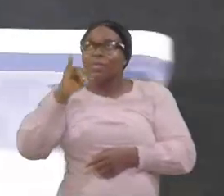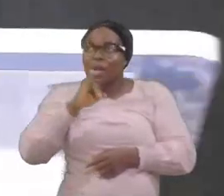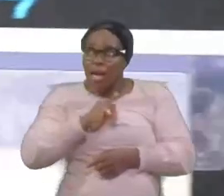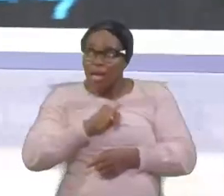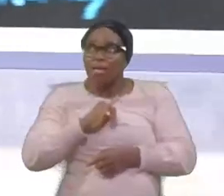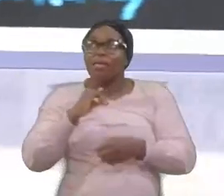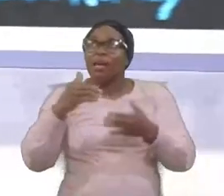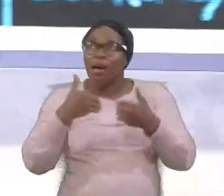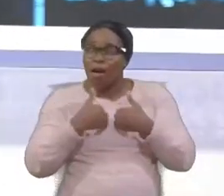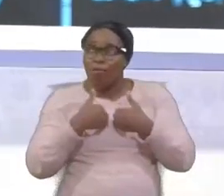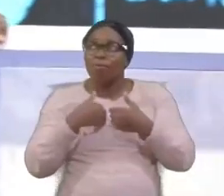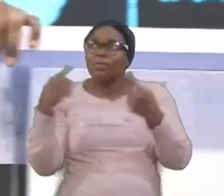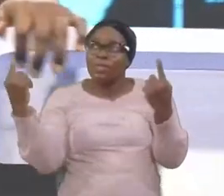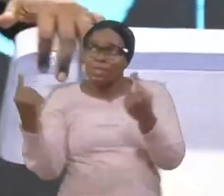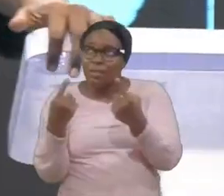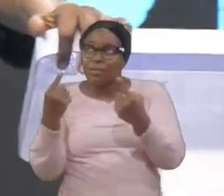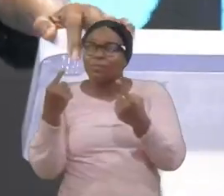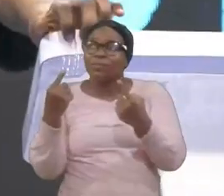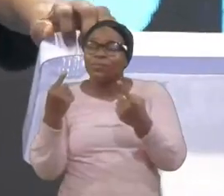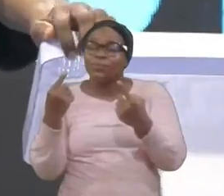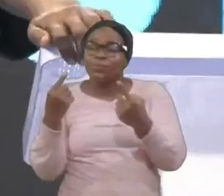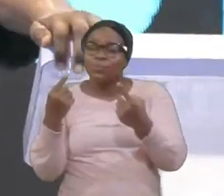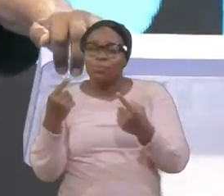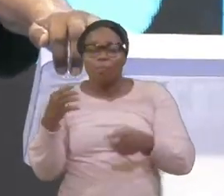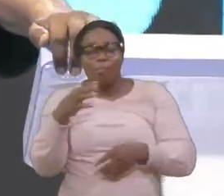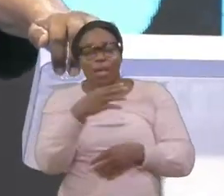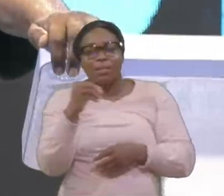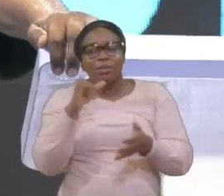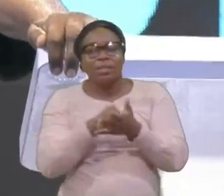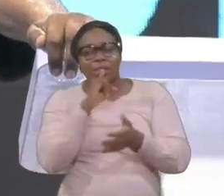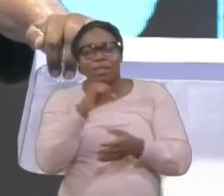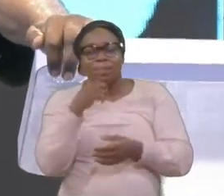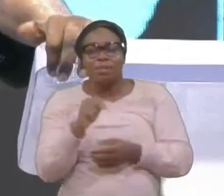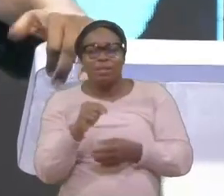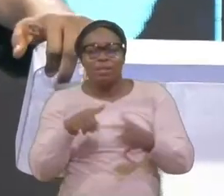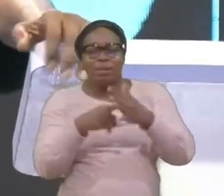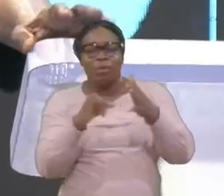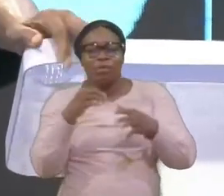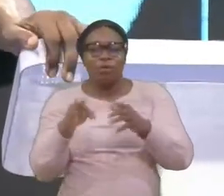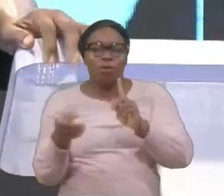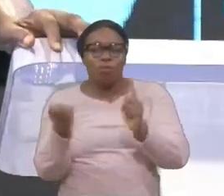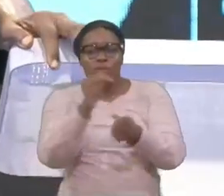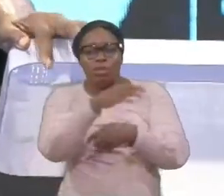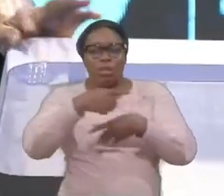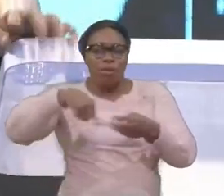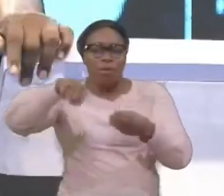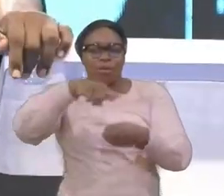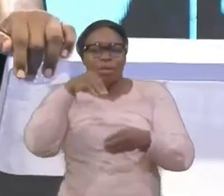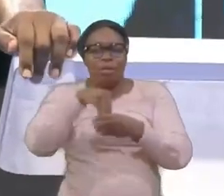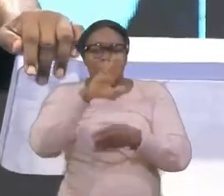J'ai péché. Ça, c'est le début, De changement dans ta vie.